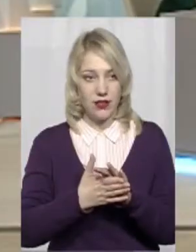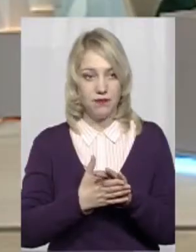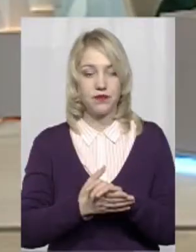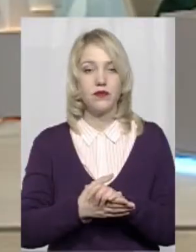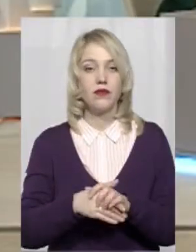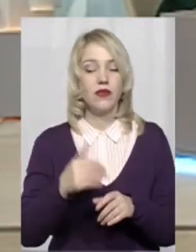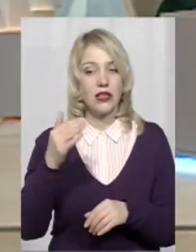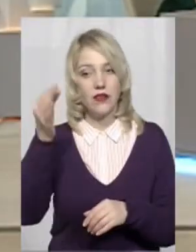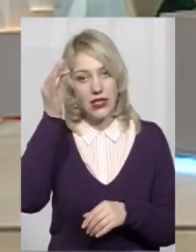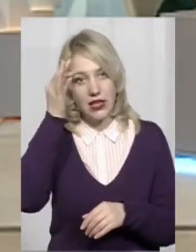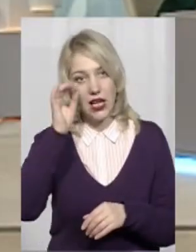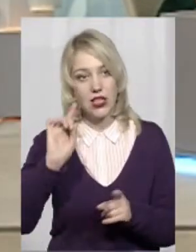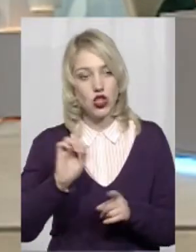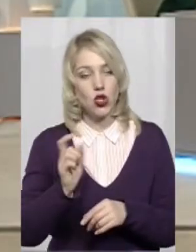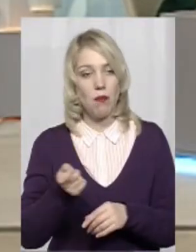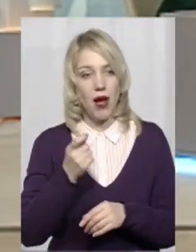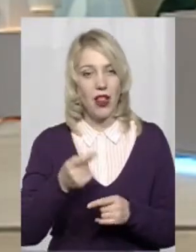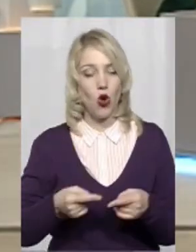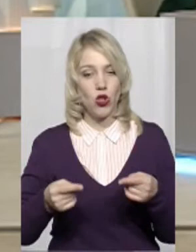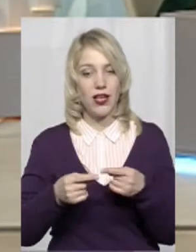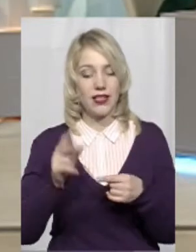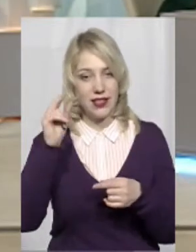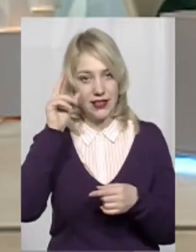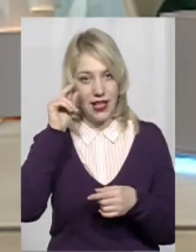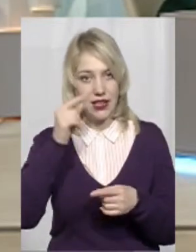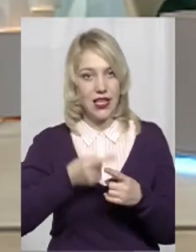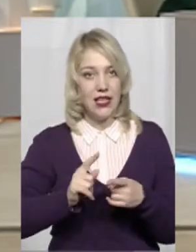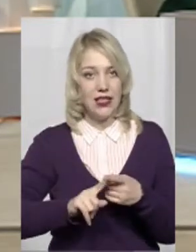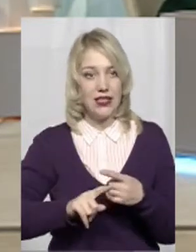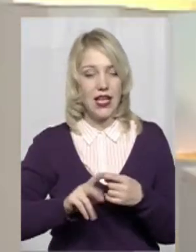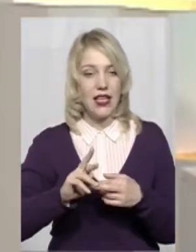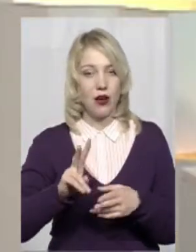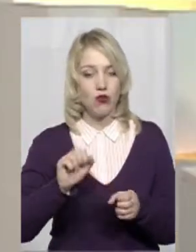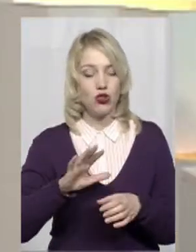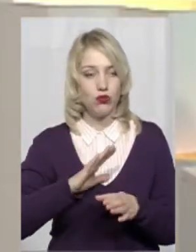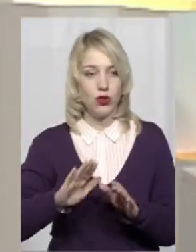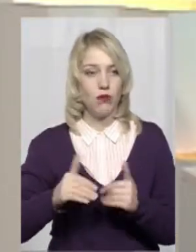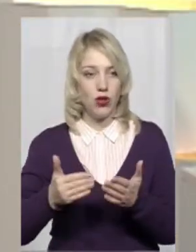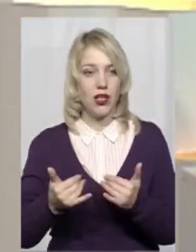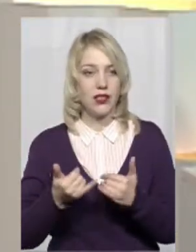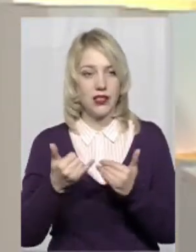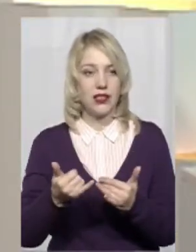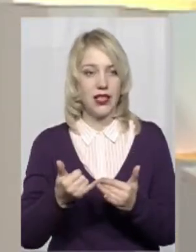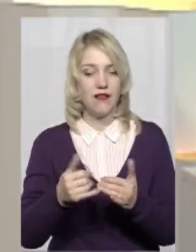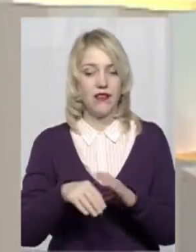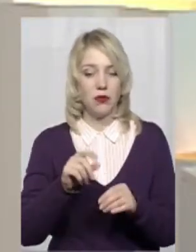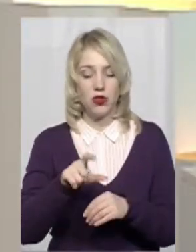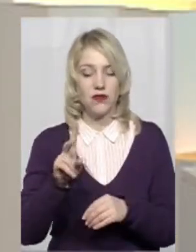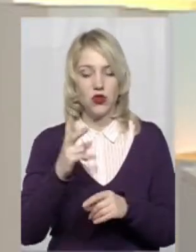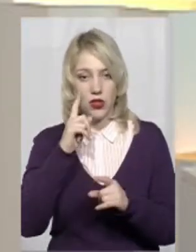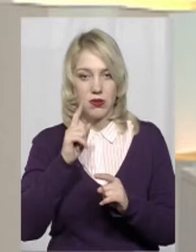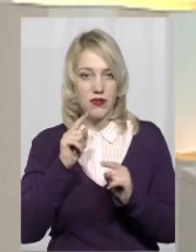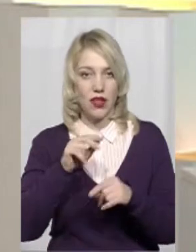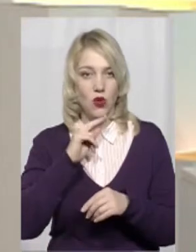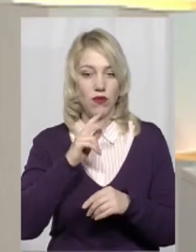вже згадали, що мало конкретних дат, і це може бути як порада для виборця, на що варто звертати, тому що так